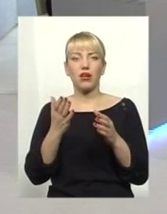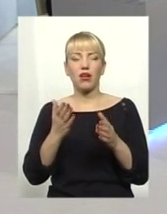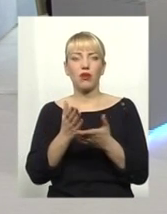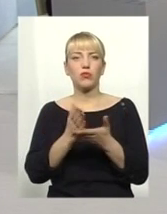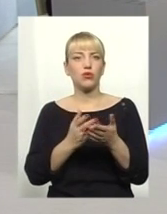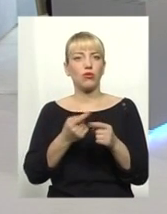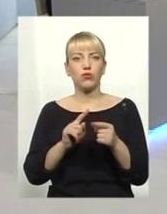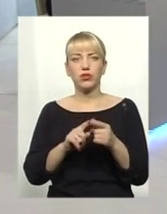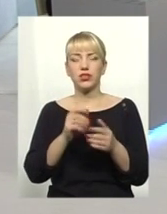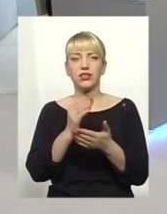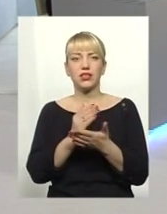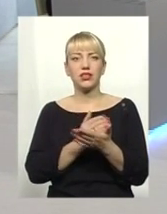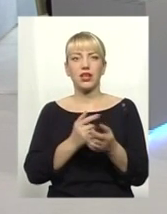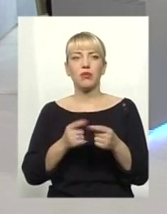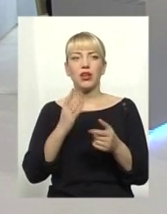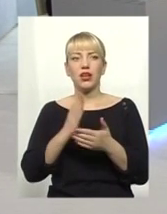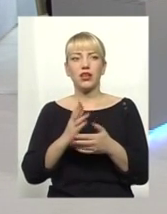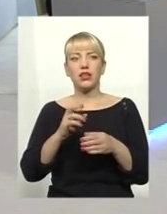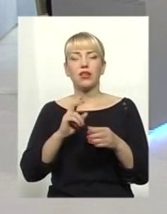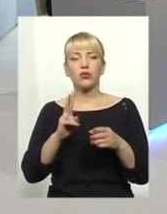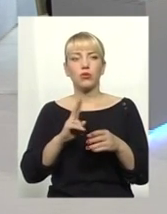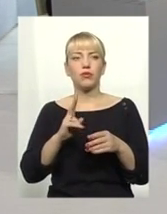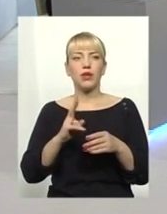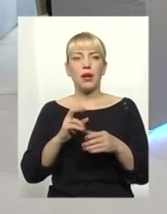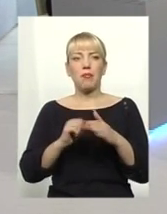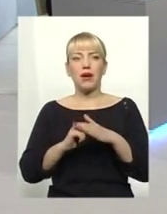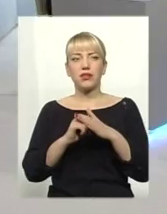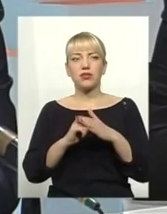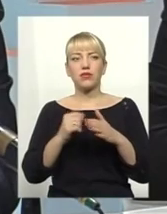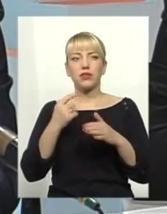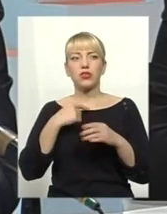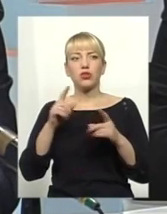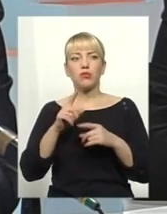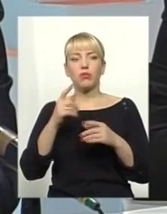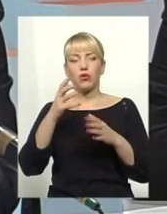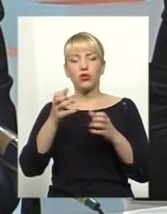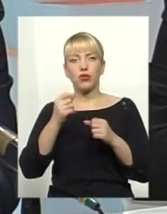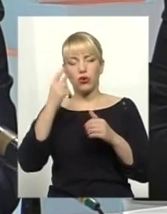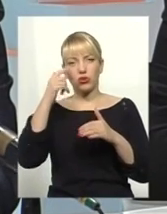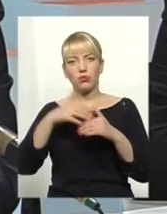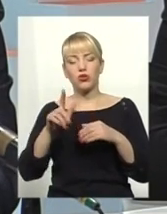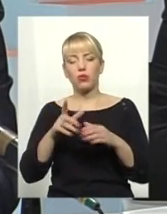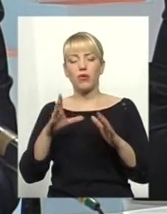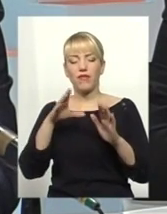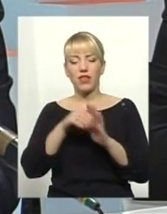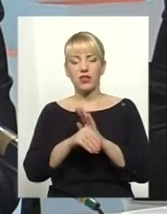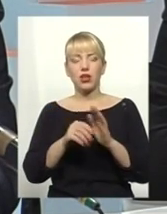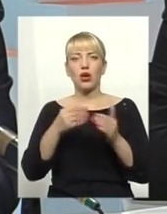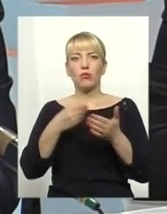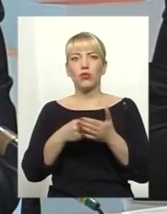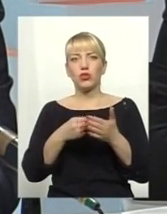систему, є і база відпочинку, де відпочивають працівники. Тобто було б ще розуміння щодо внеску в бюджет держави,